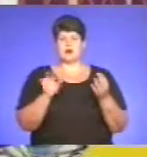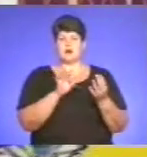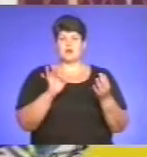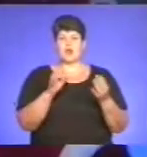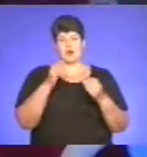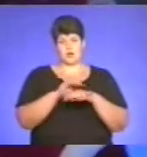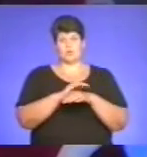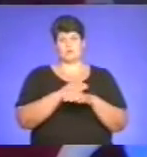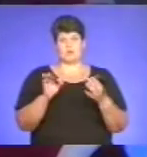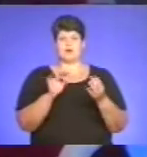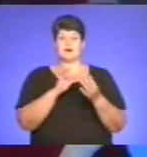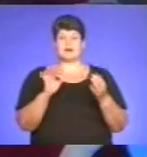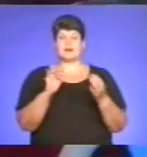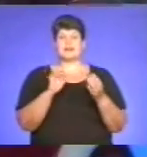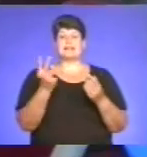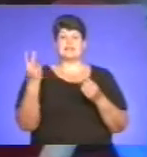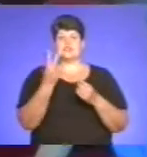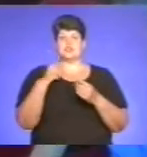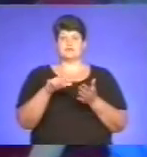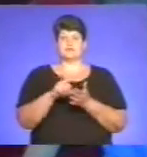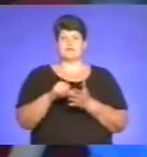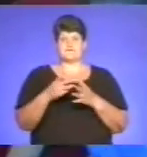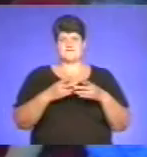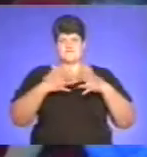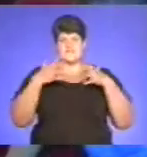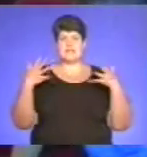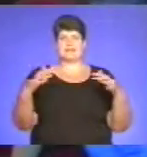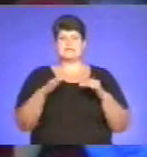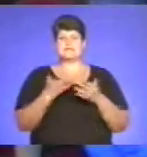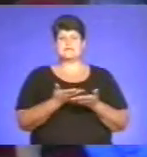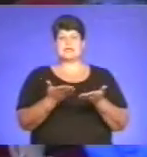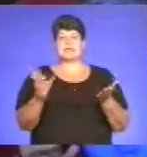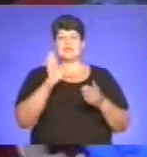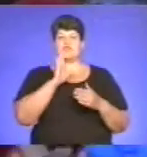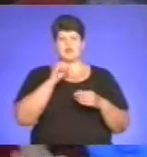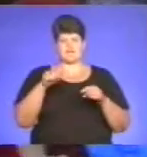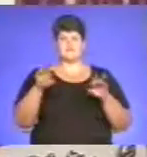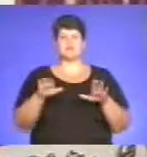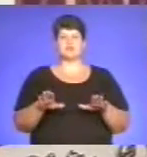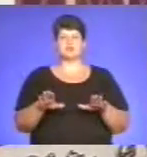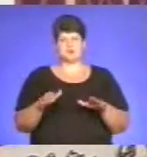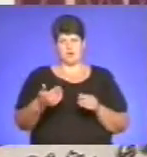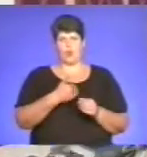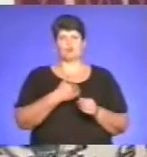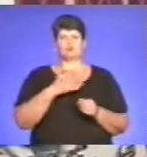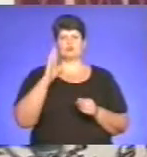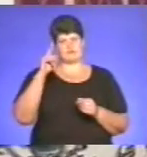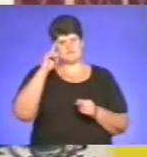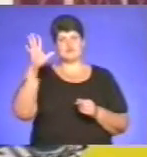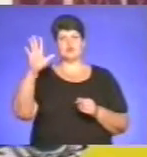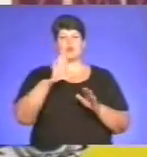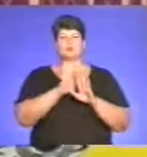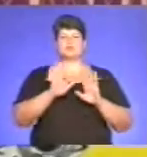я граю. Двічі виступивши на великій сцені під оплески глядачів, дівчинка вирішила. Я хочу стати відомою